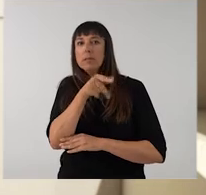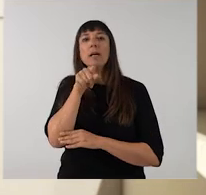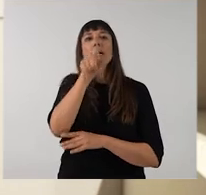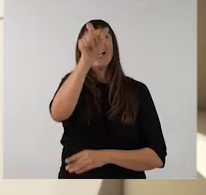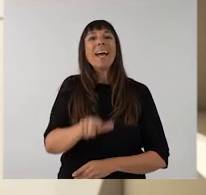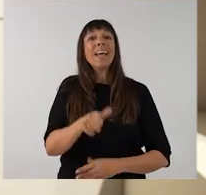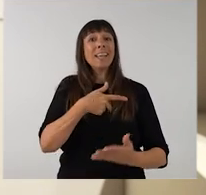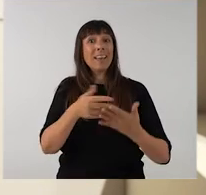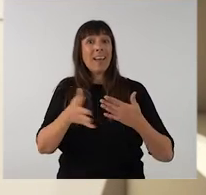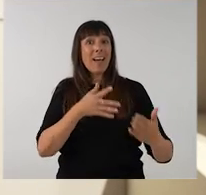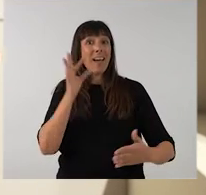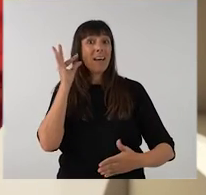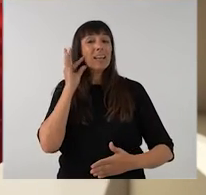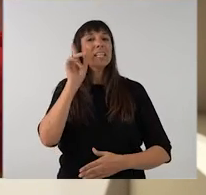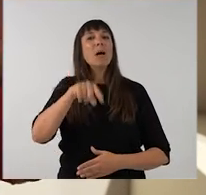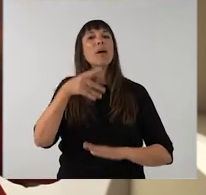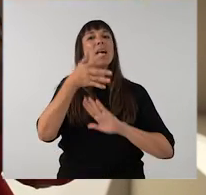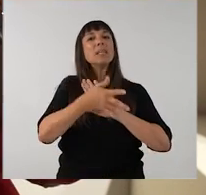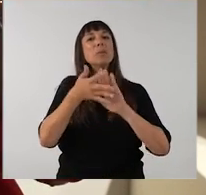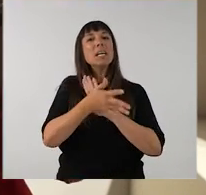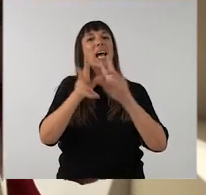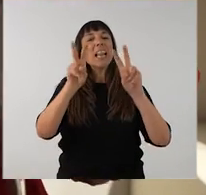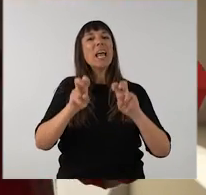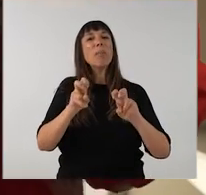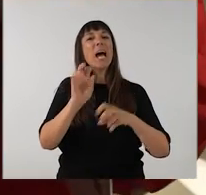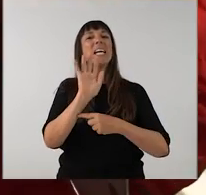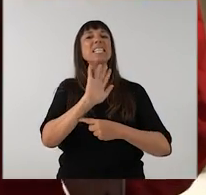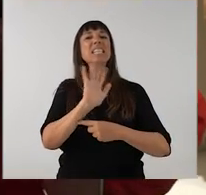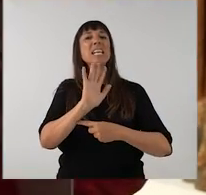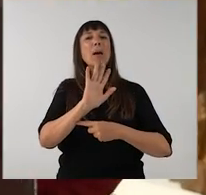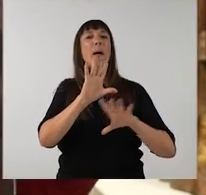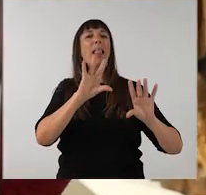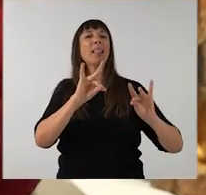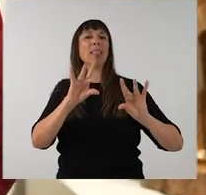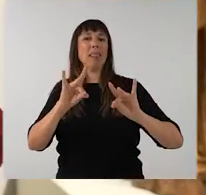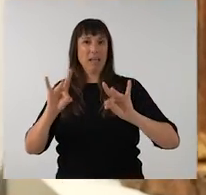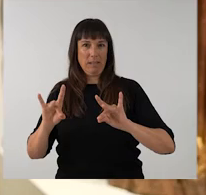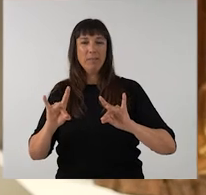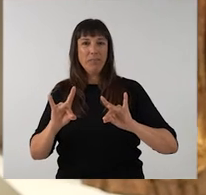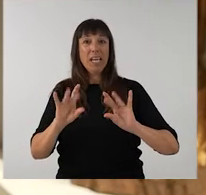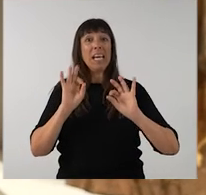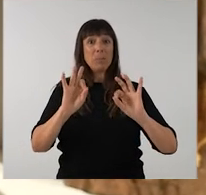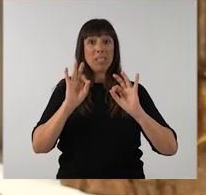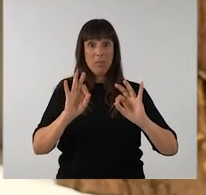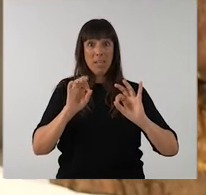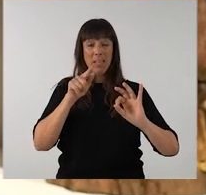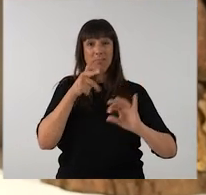Ella, a més, també parla del cinema àptic, és a dir, sobretot quan filma el quadre,